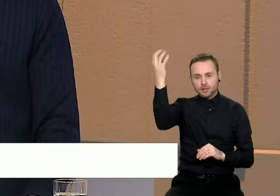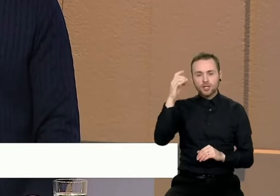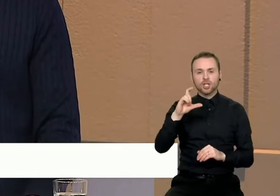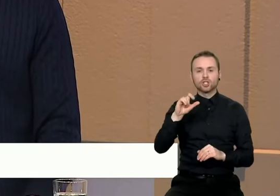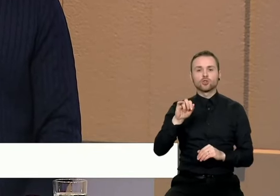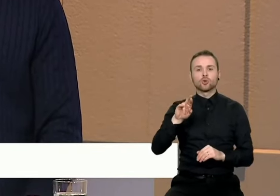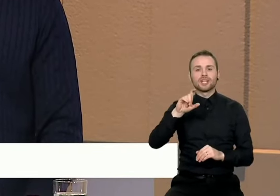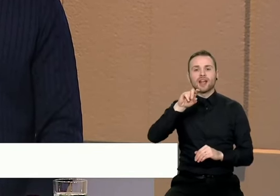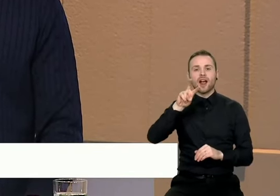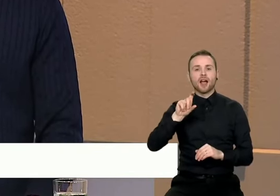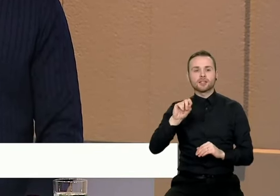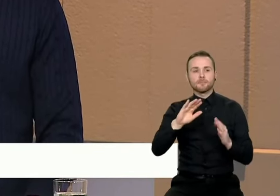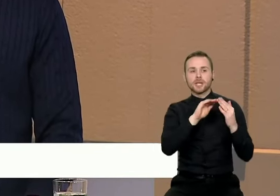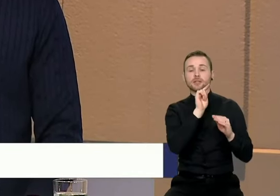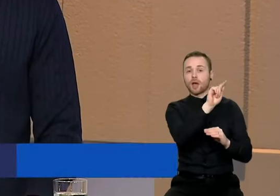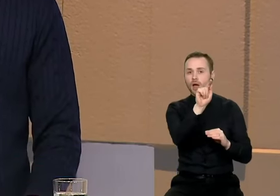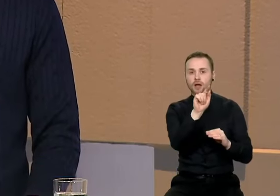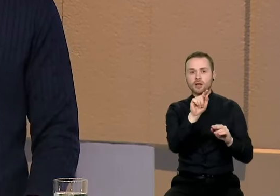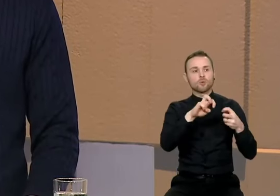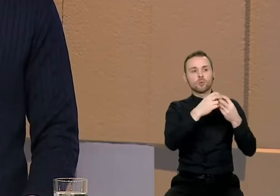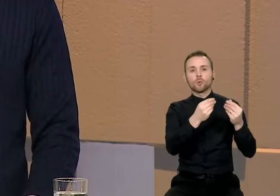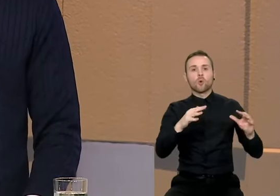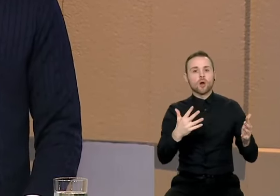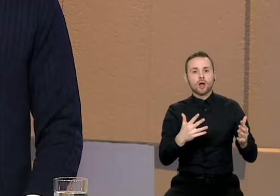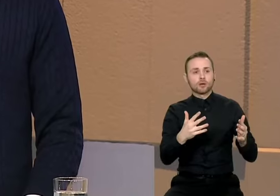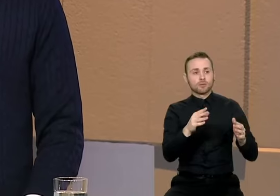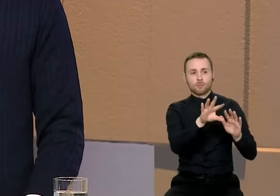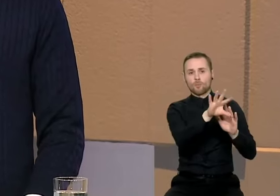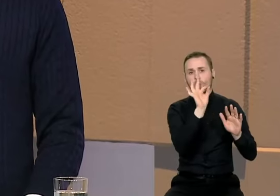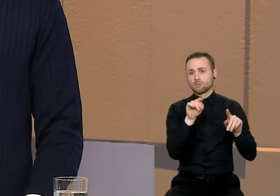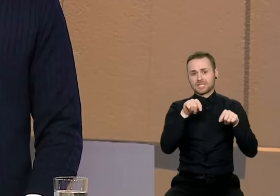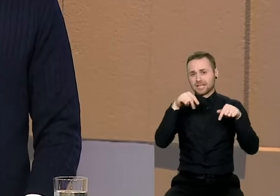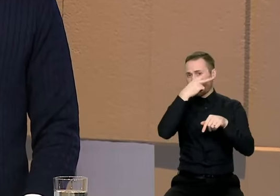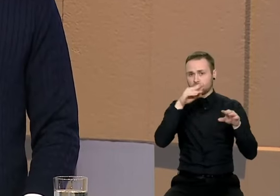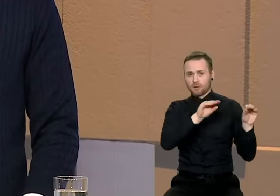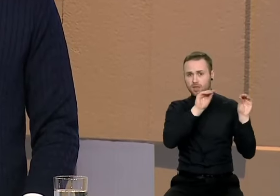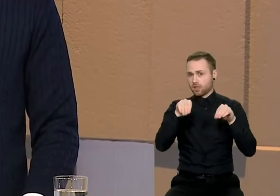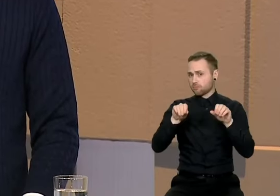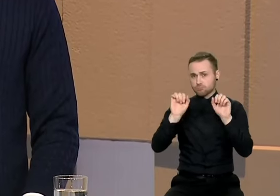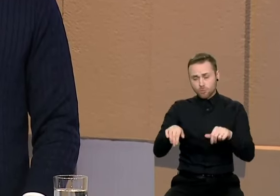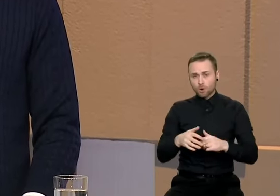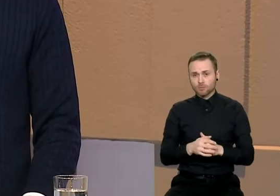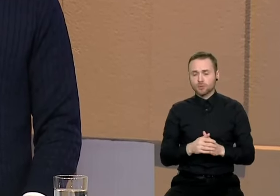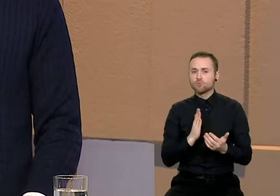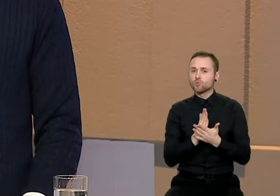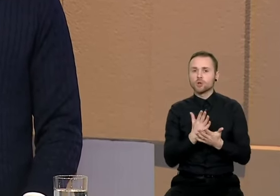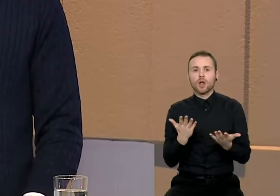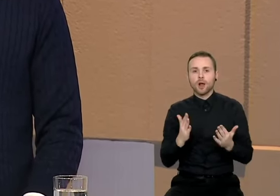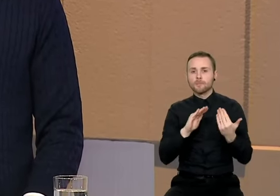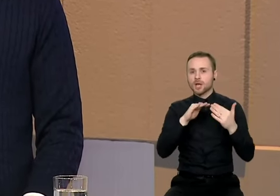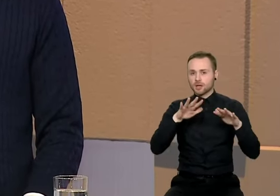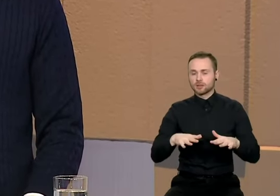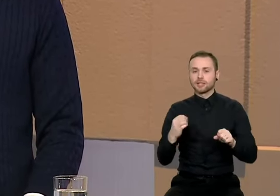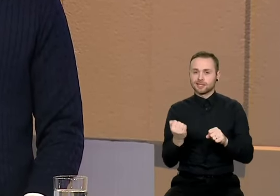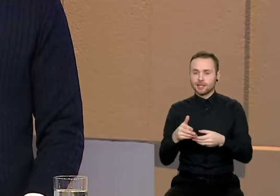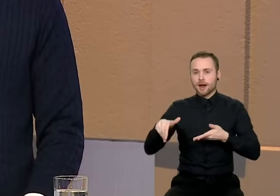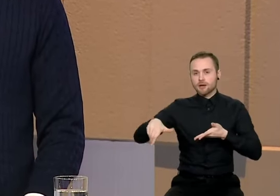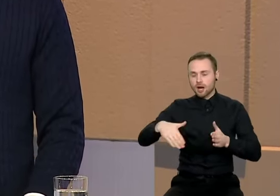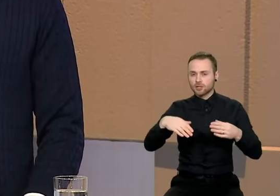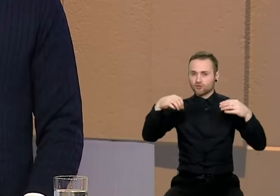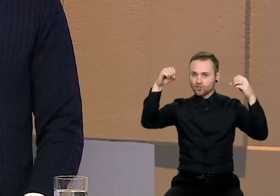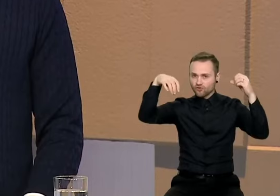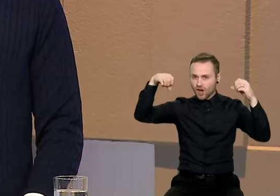Ciurichų, kur tokios problemos yra sprendžiamos keliai žingsnės. Pirmą, tai yra užtikrinama tvarka mieste, tai yra apšviestos gatvės,